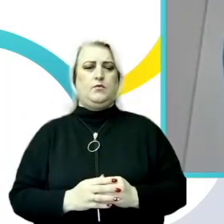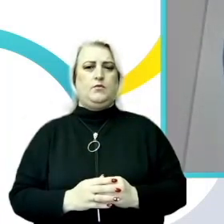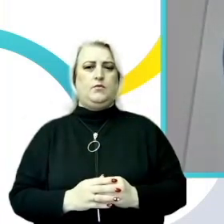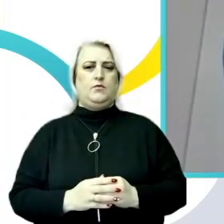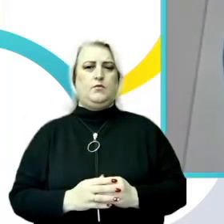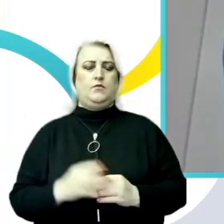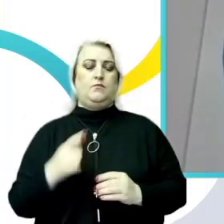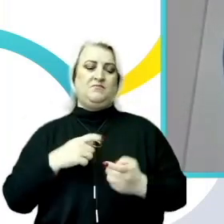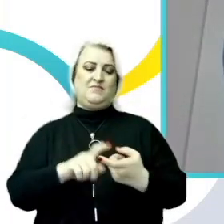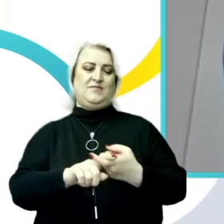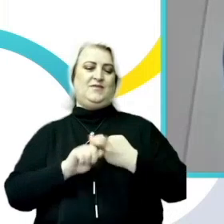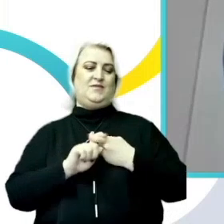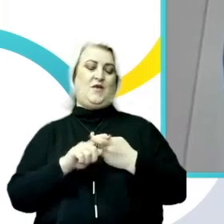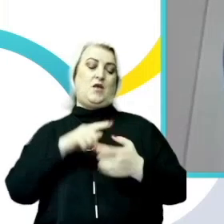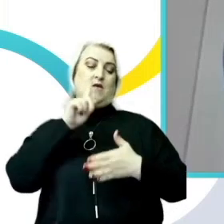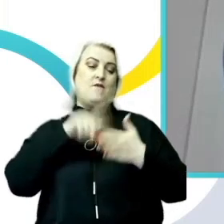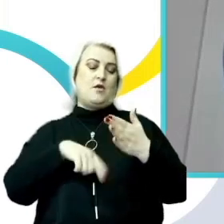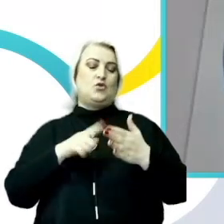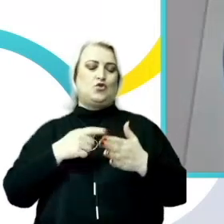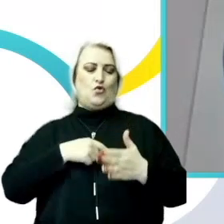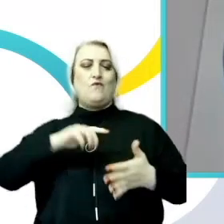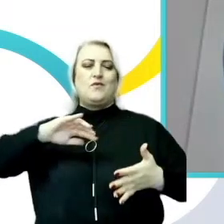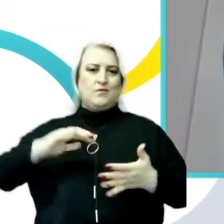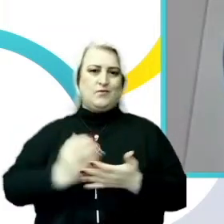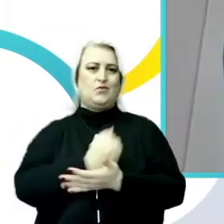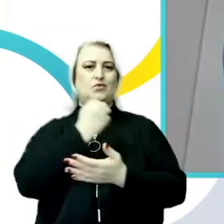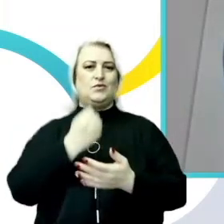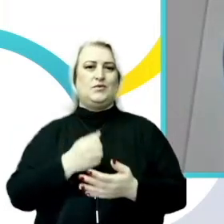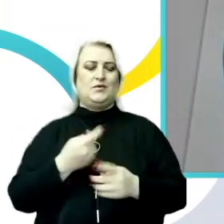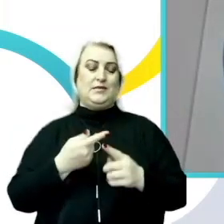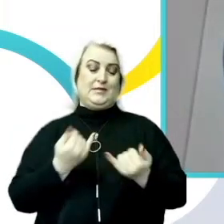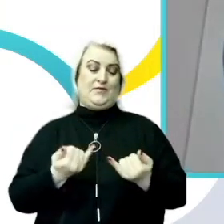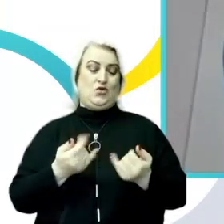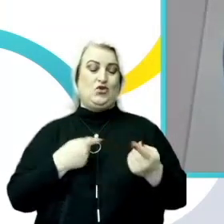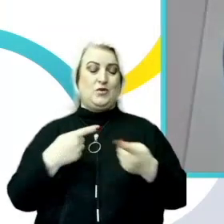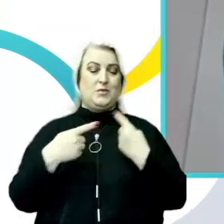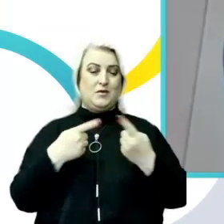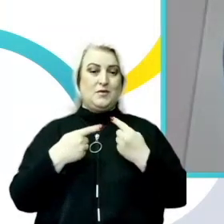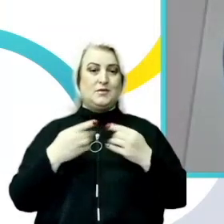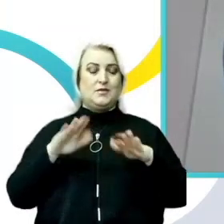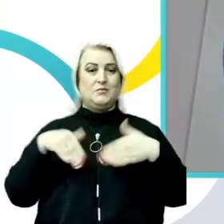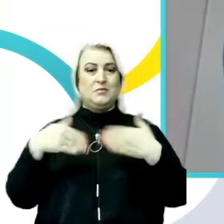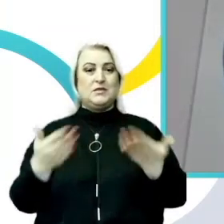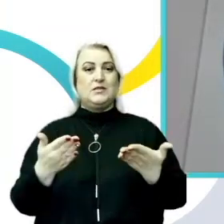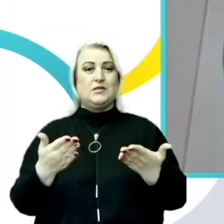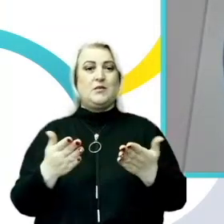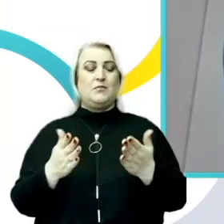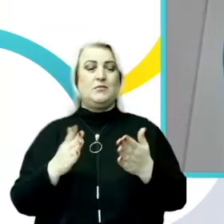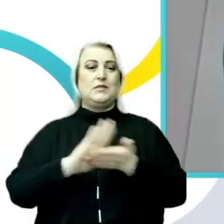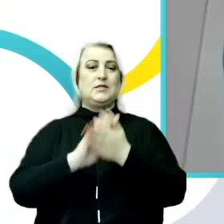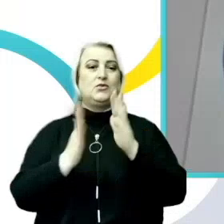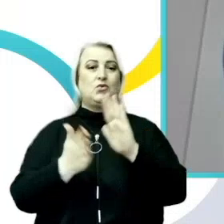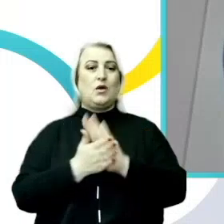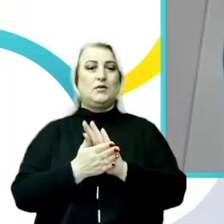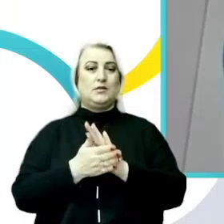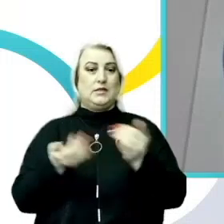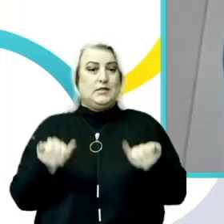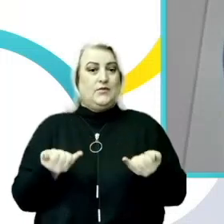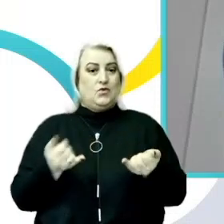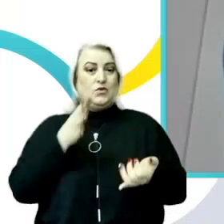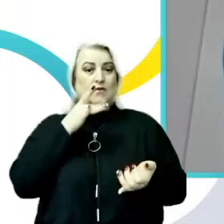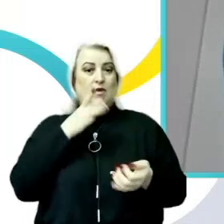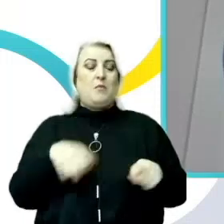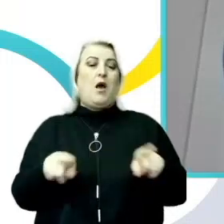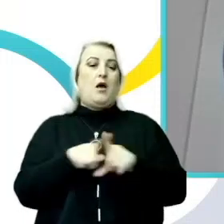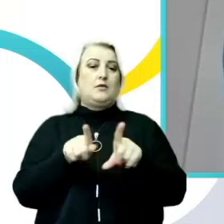încrederea că vom reuși pe parcursul acestei discuții de astăzi să prezentăm atât situația de moment, dar